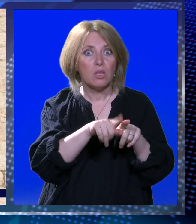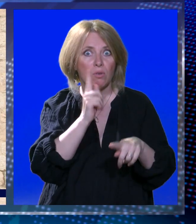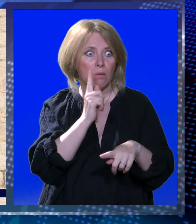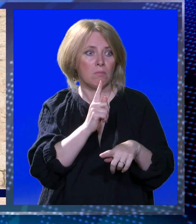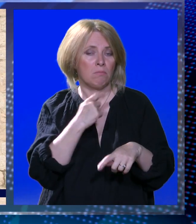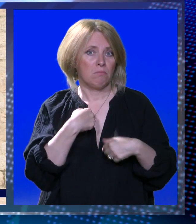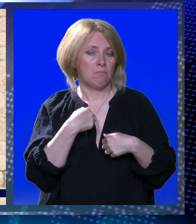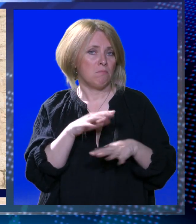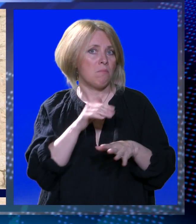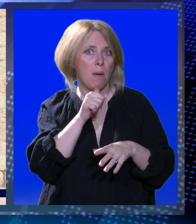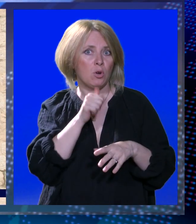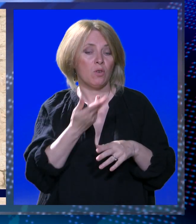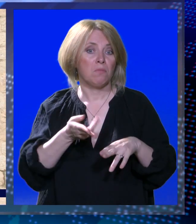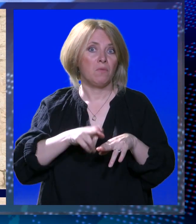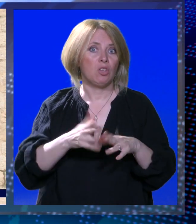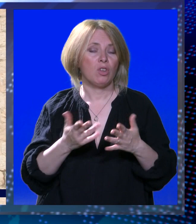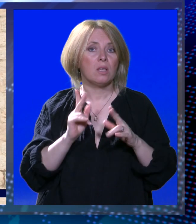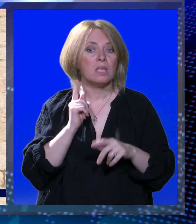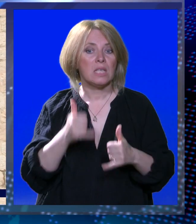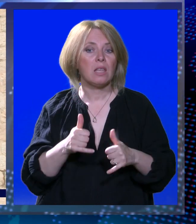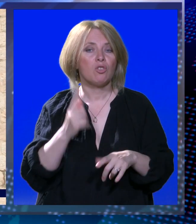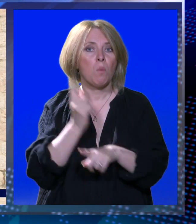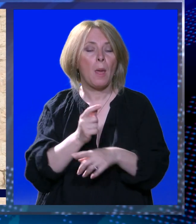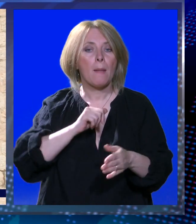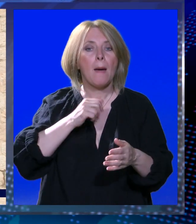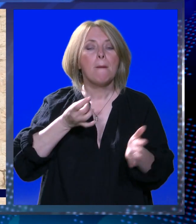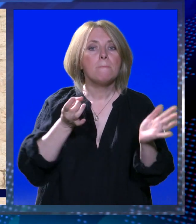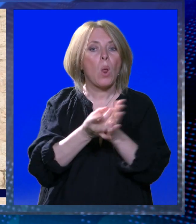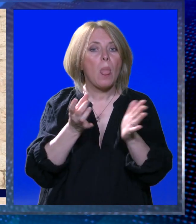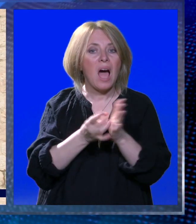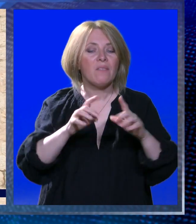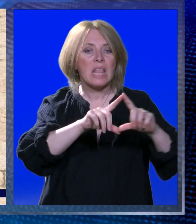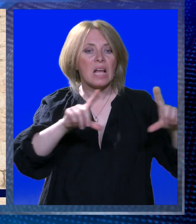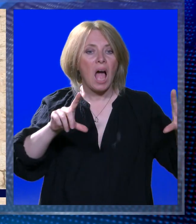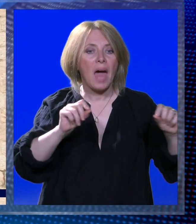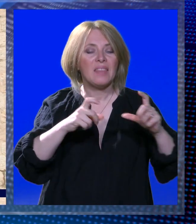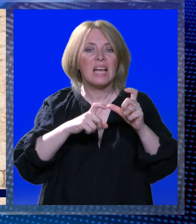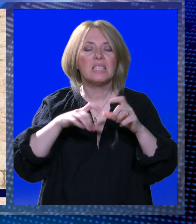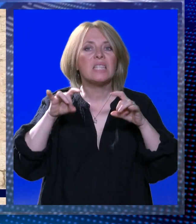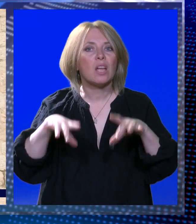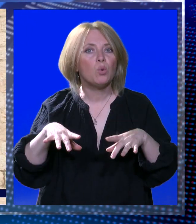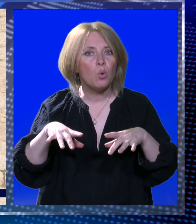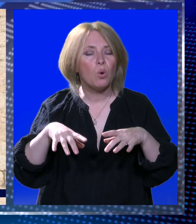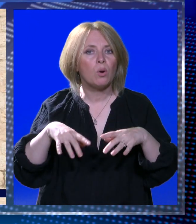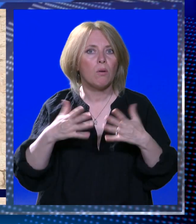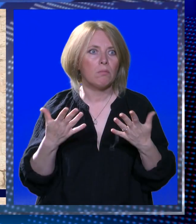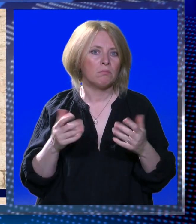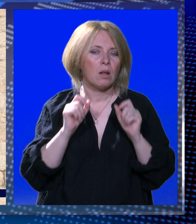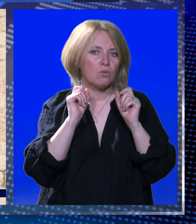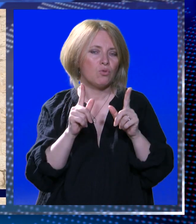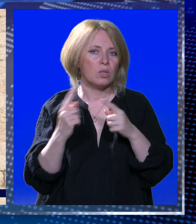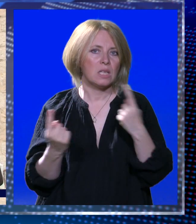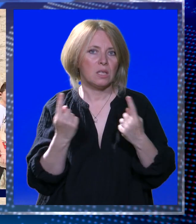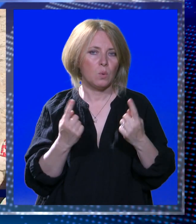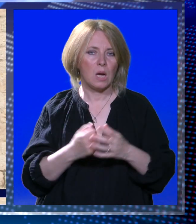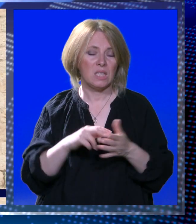ćemo sad morati prodavati karte negdje na stradunu po kiši sa nekakvom ombrelom ili nečim. Tako da baš nezgodna situacija